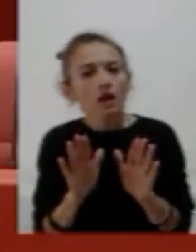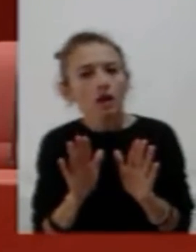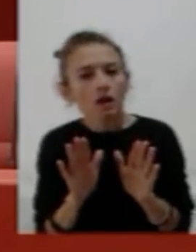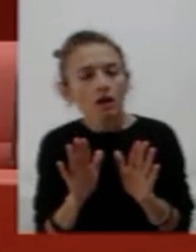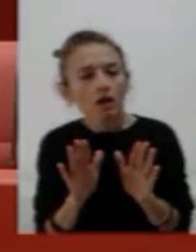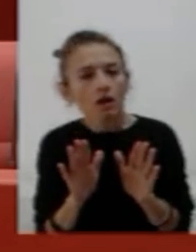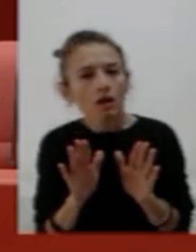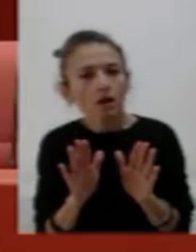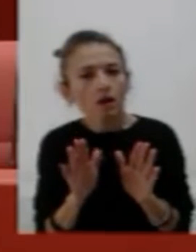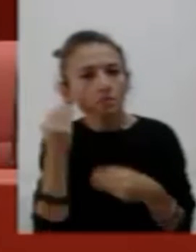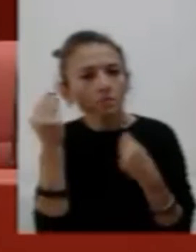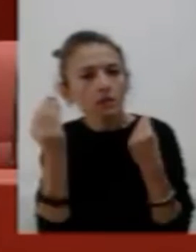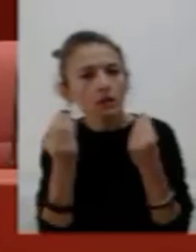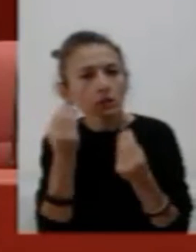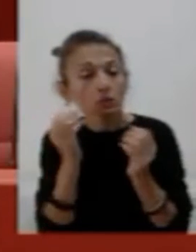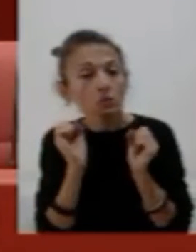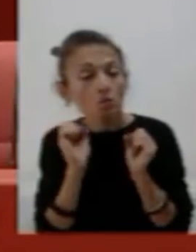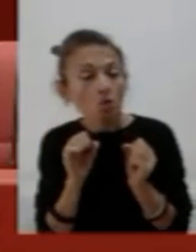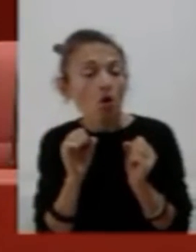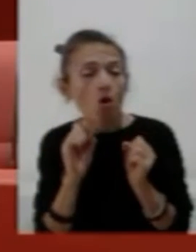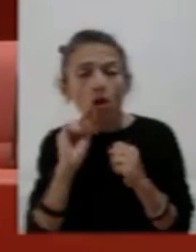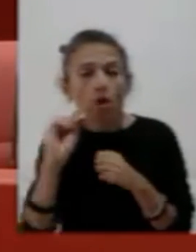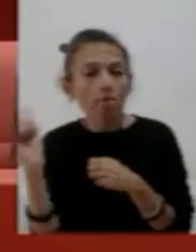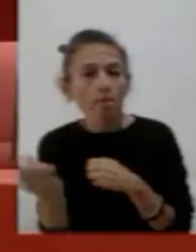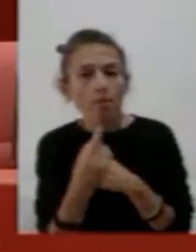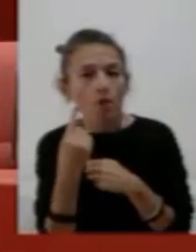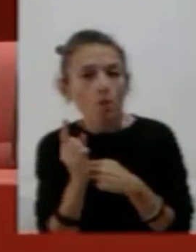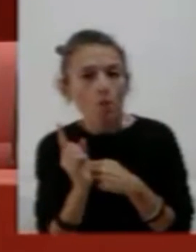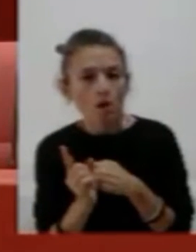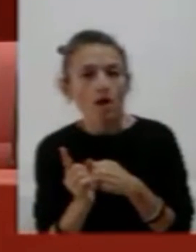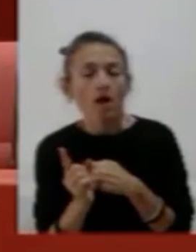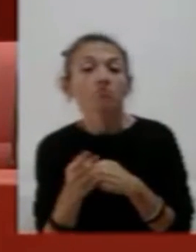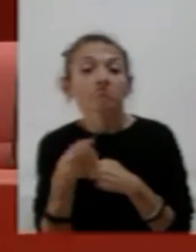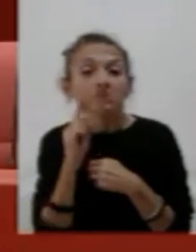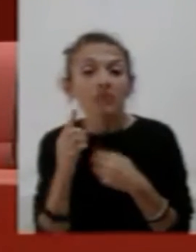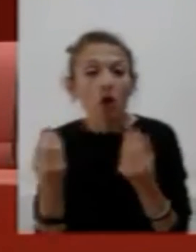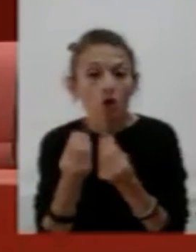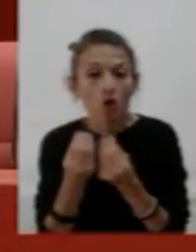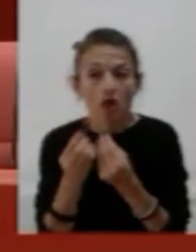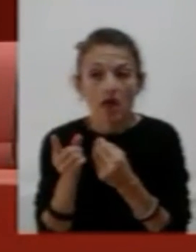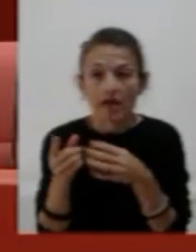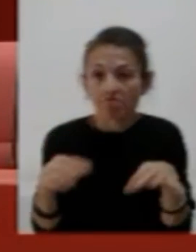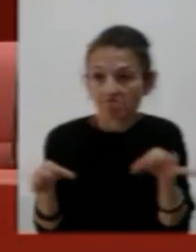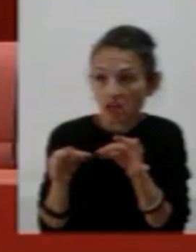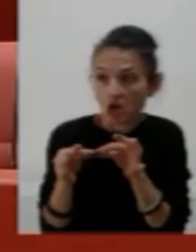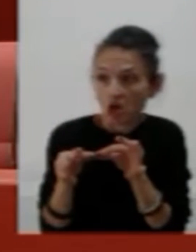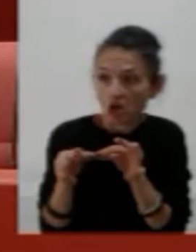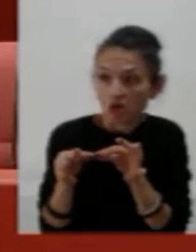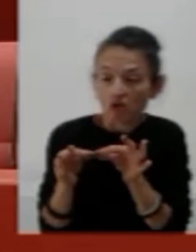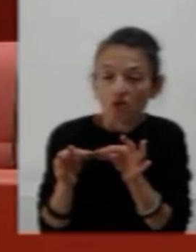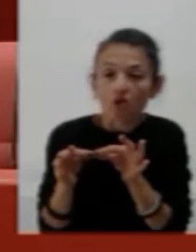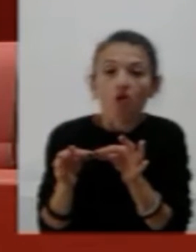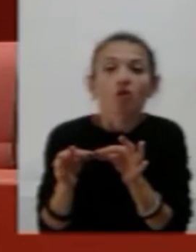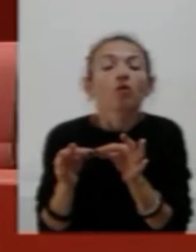cosa, e se chiaramente il mio collega è d'accordo, che tutti i capigruppo, i colleghi che